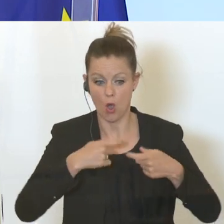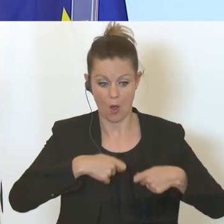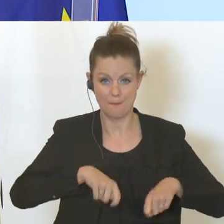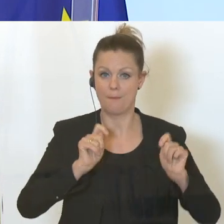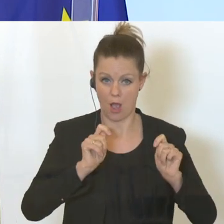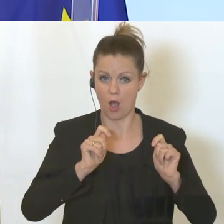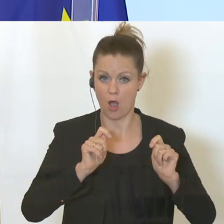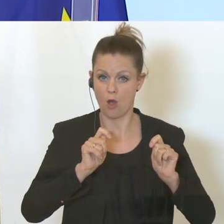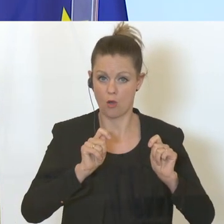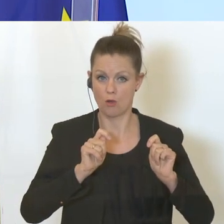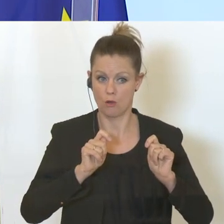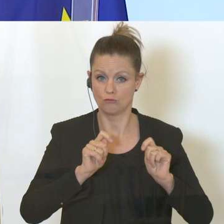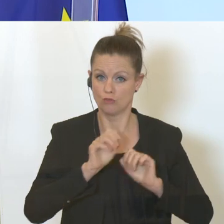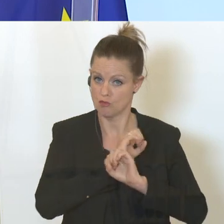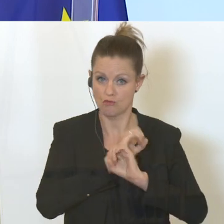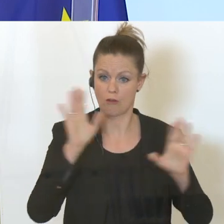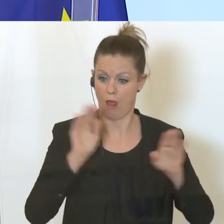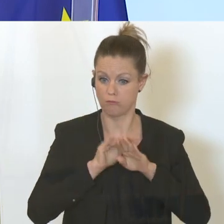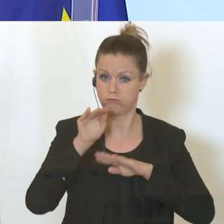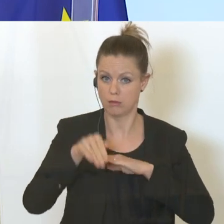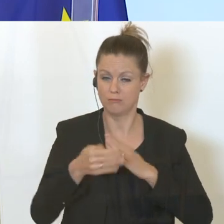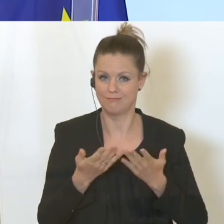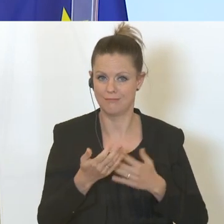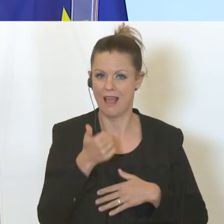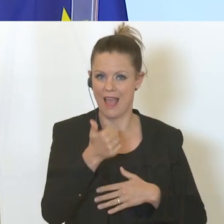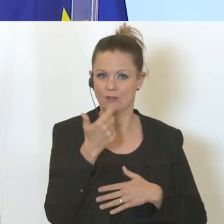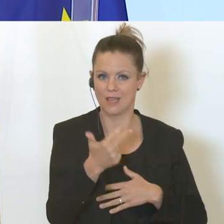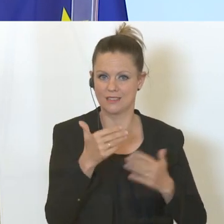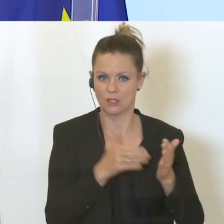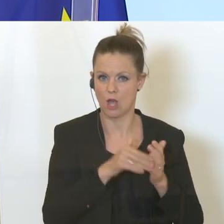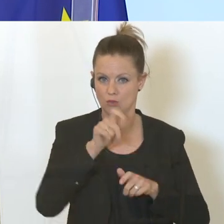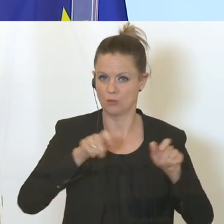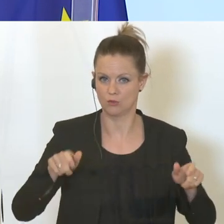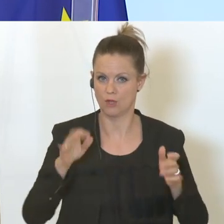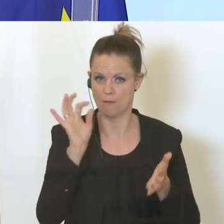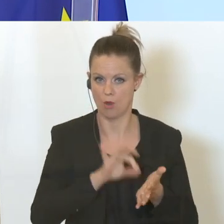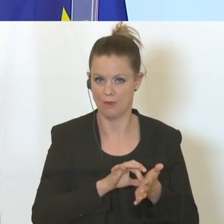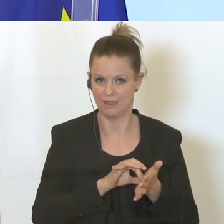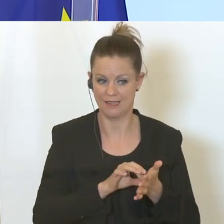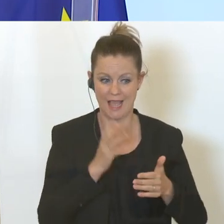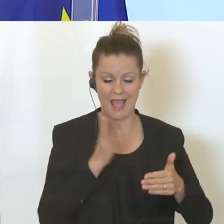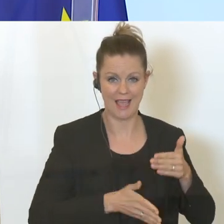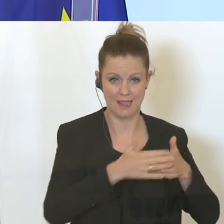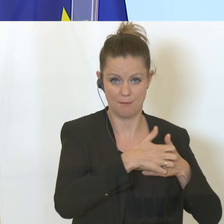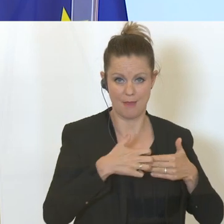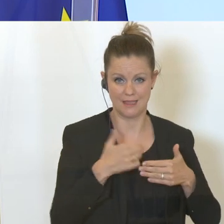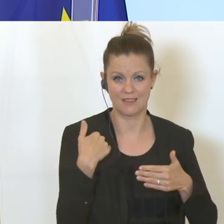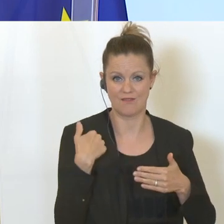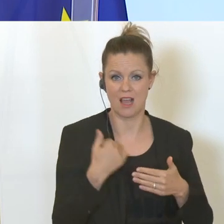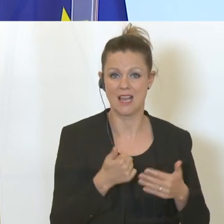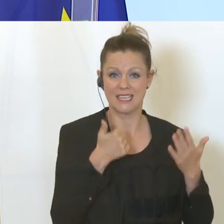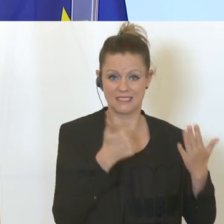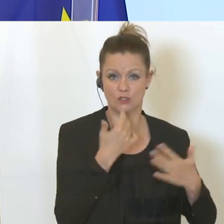Arbeitslosigkeit schon deutlich gesunken, nämlich mit 31.000 Personen. Ende März waren es noch rund